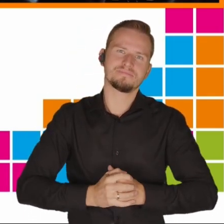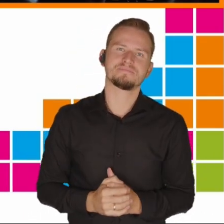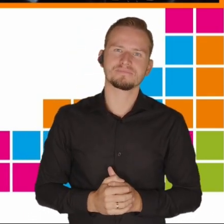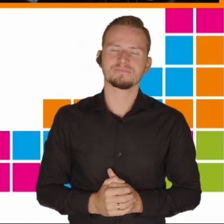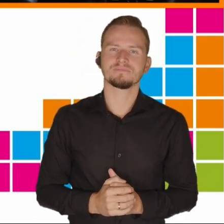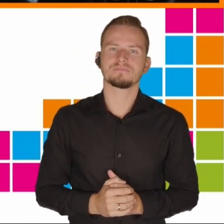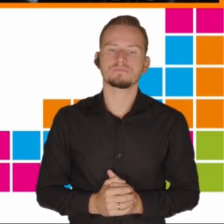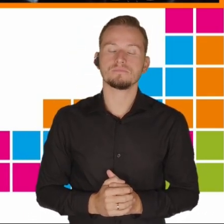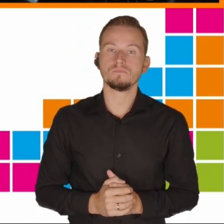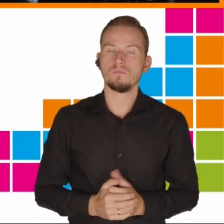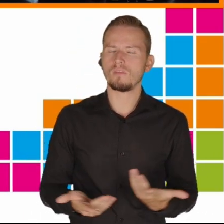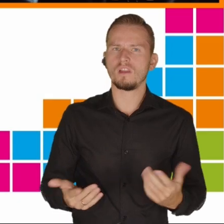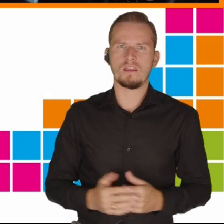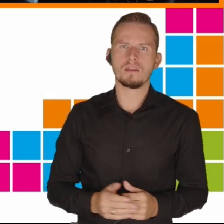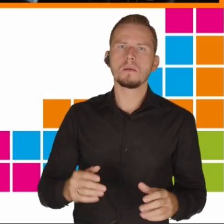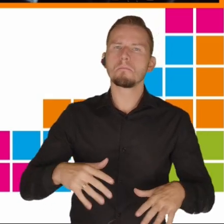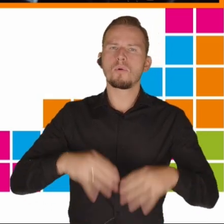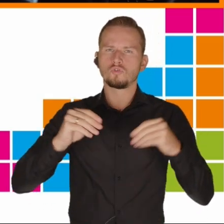Czym jest to dobre badanie?